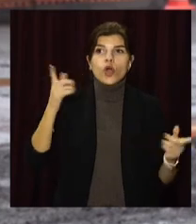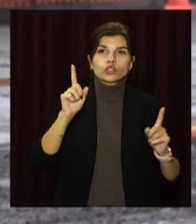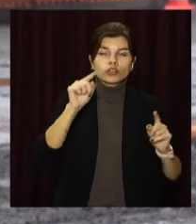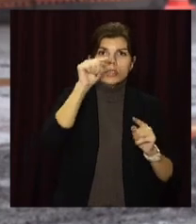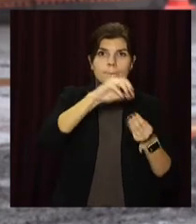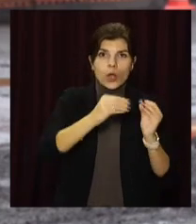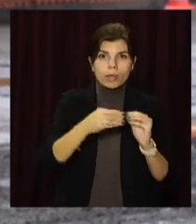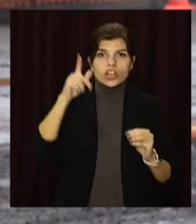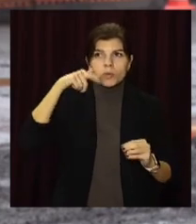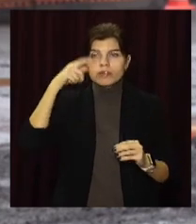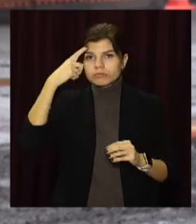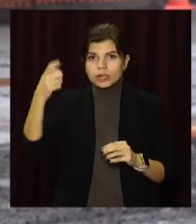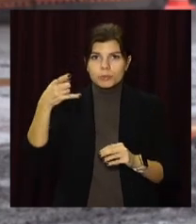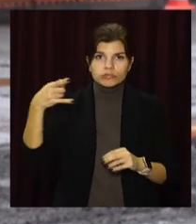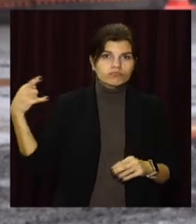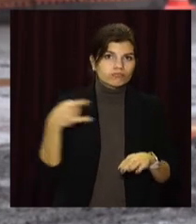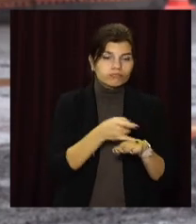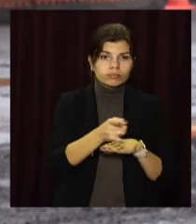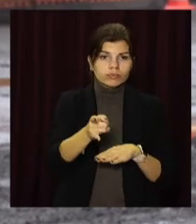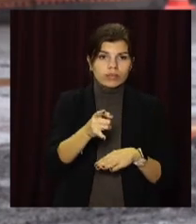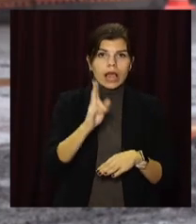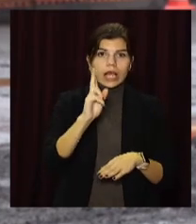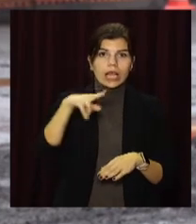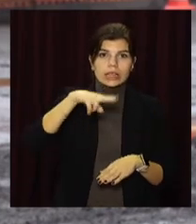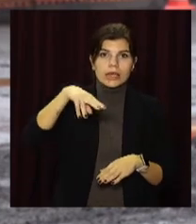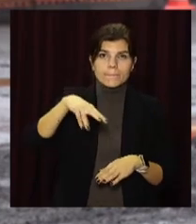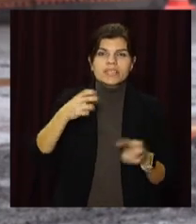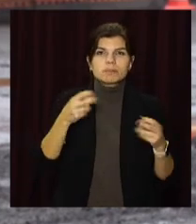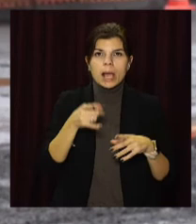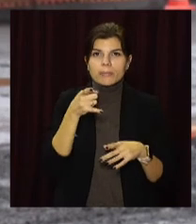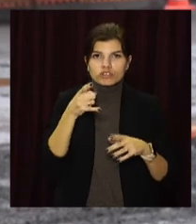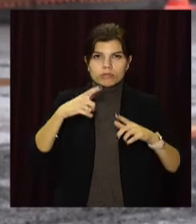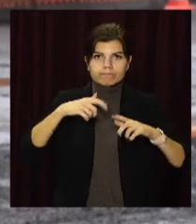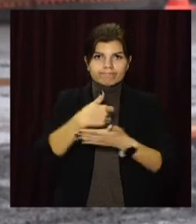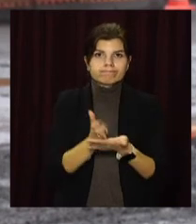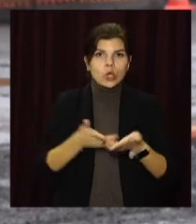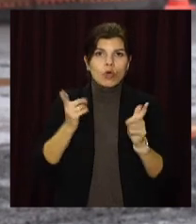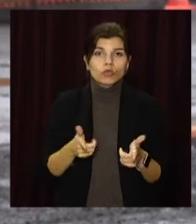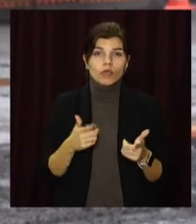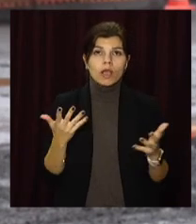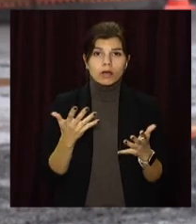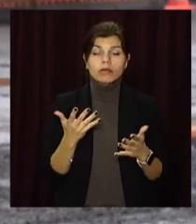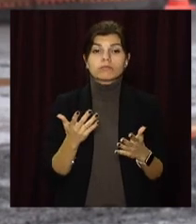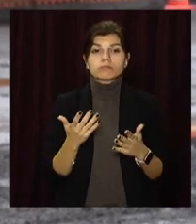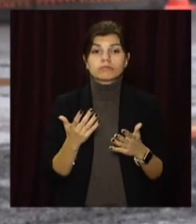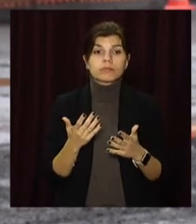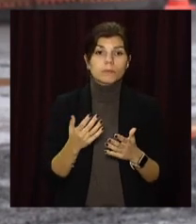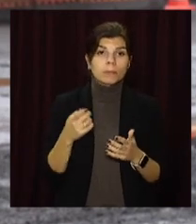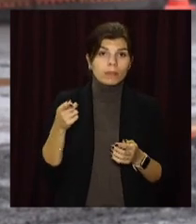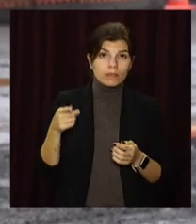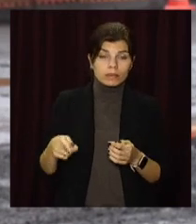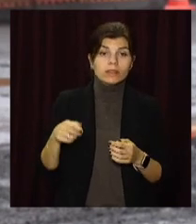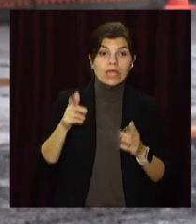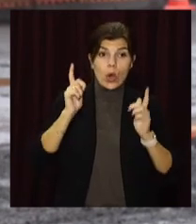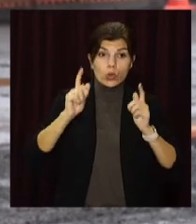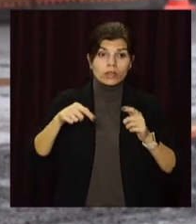розчищування дороги. Виходить КДМ, комбінірована машина, яка засобом пристрої, який